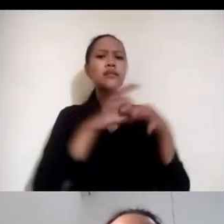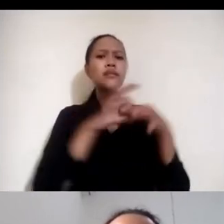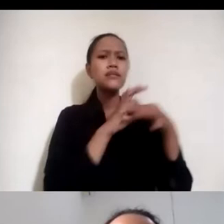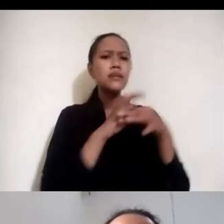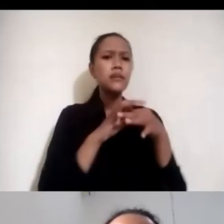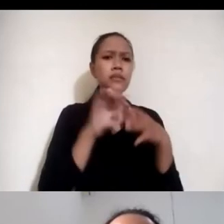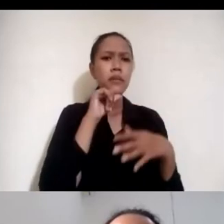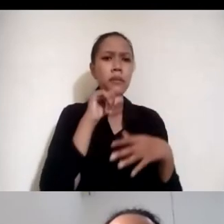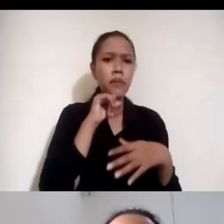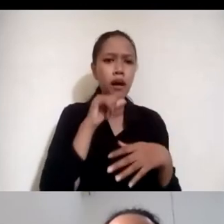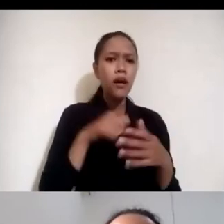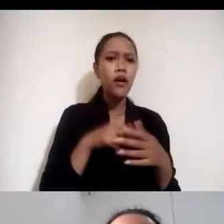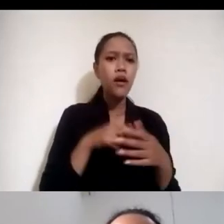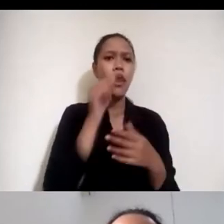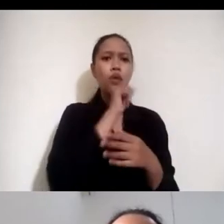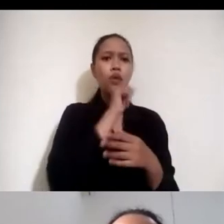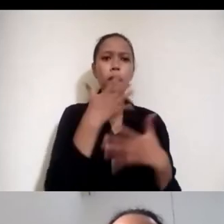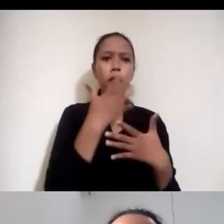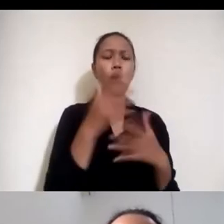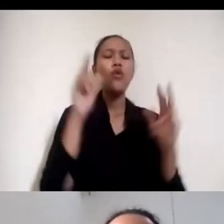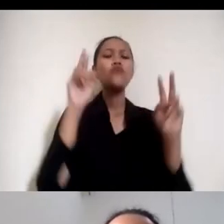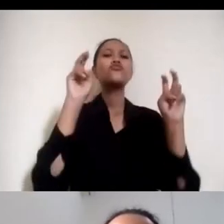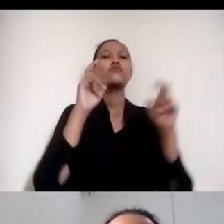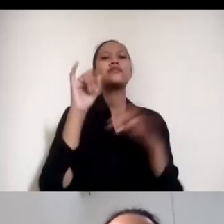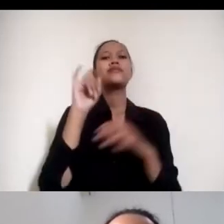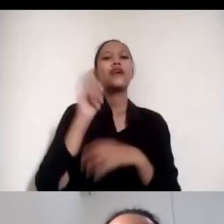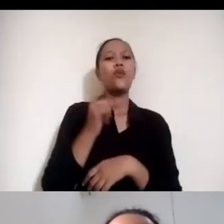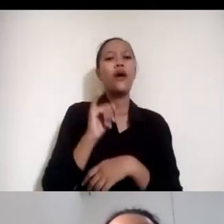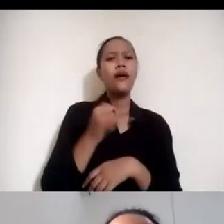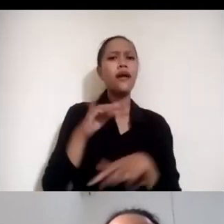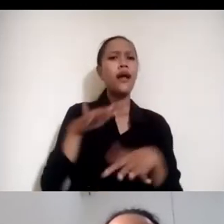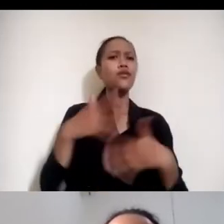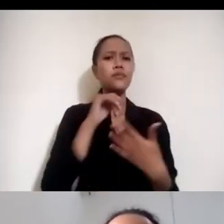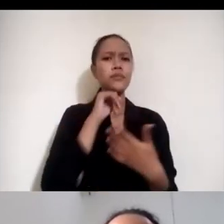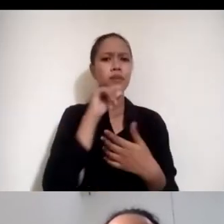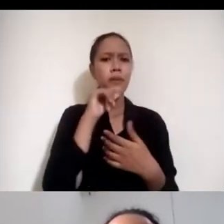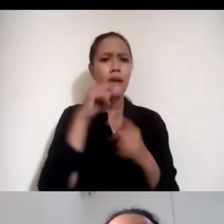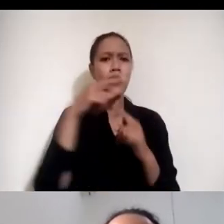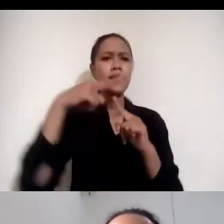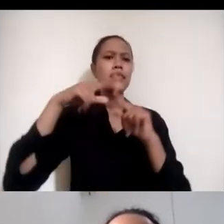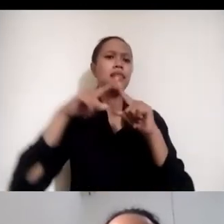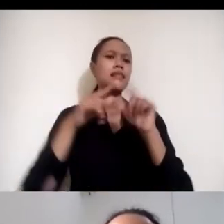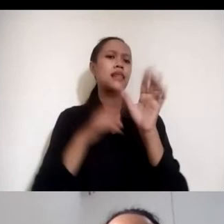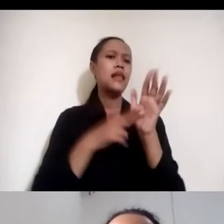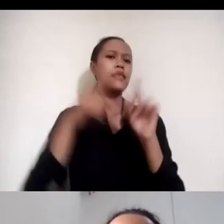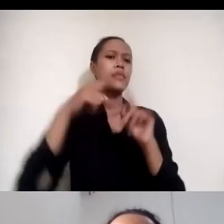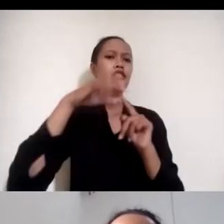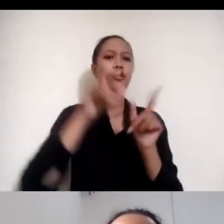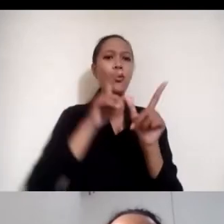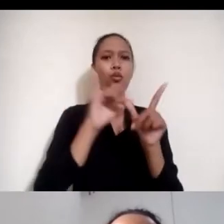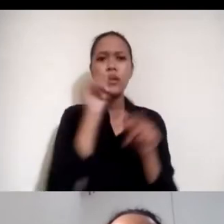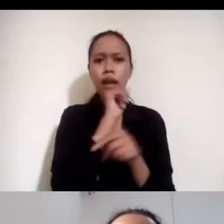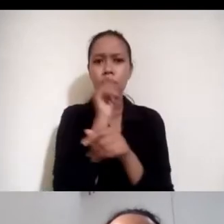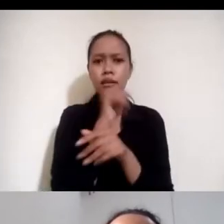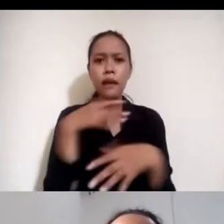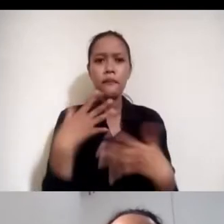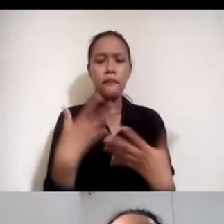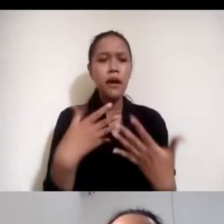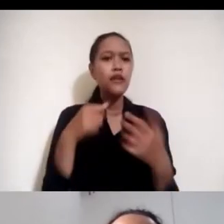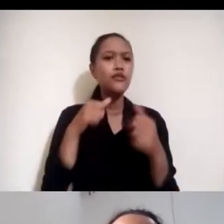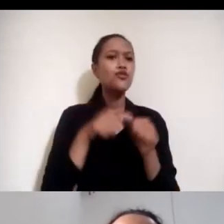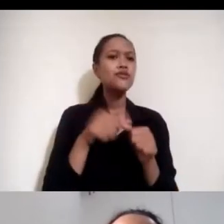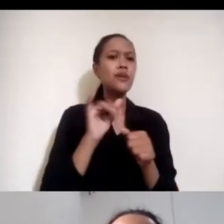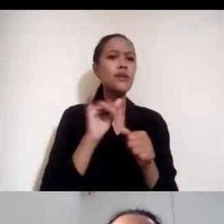nyanyi lagu Januari atau ini dengan Tanto Yahya dia nyanyi apa kemudian dengan Audi